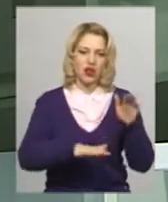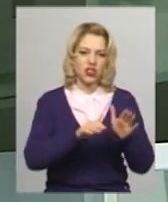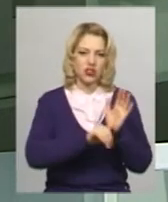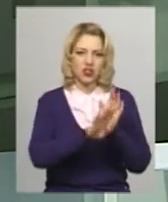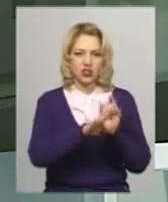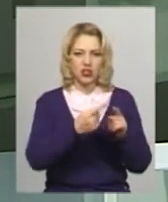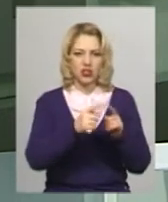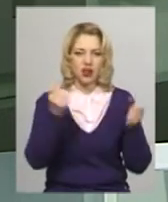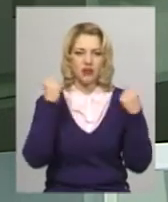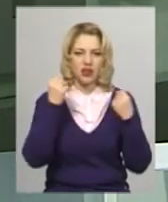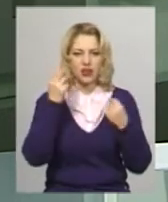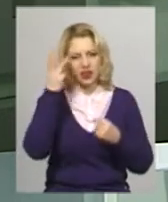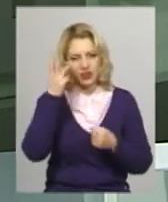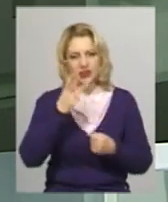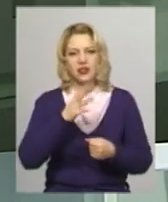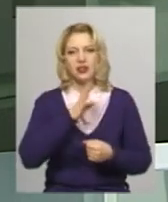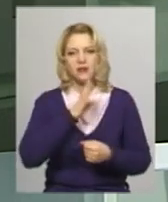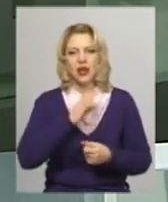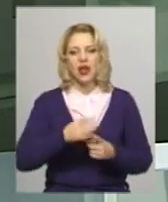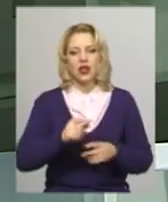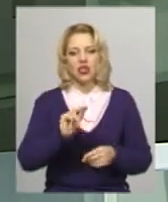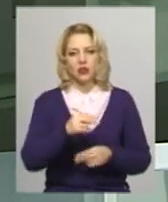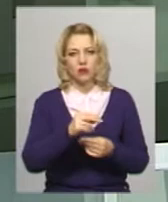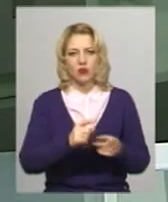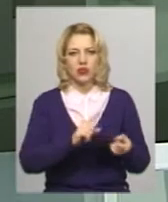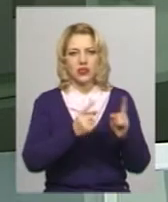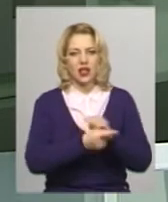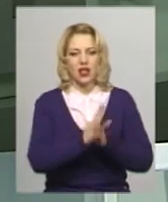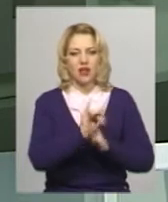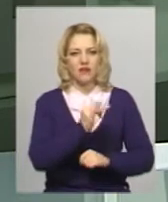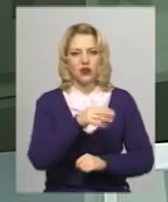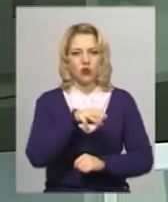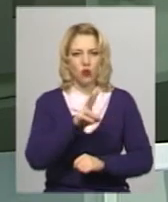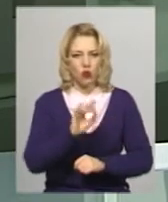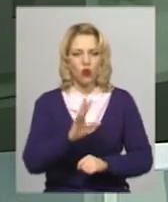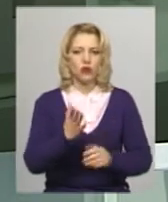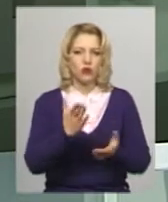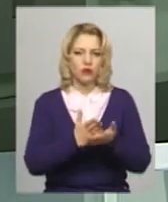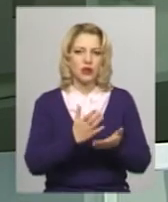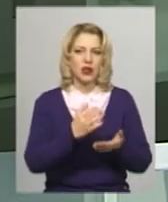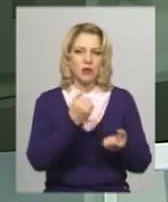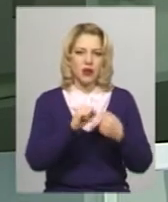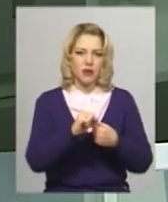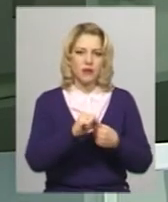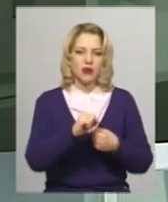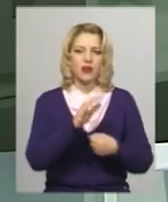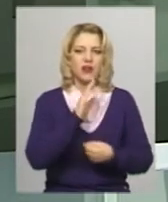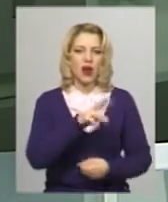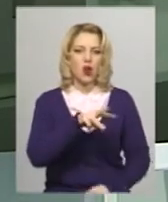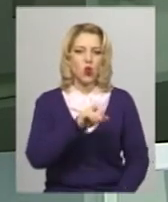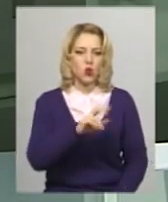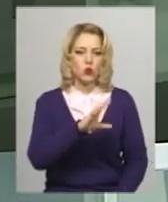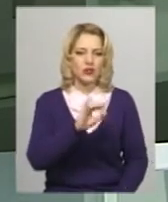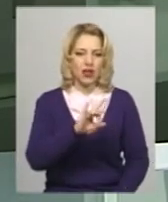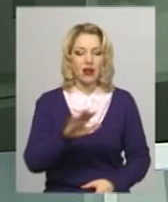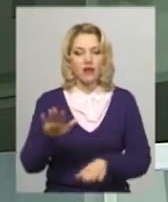– це хмельницькі спортсменки. Чемпіонкою стала Вікторія Вітко, яка перемогла в заключному бою Марії Лусти. У категорії